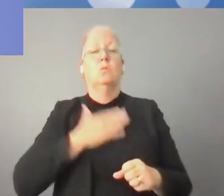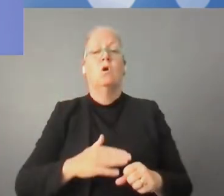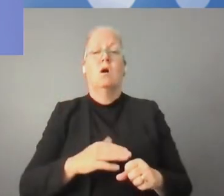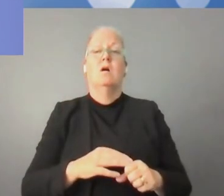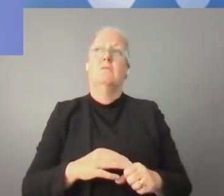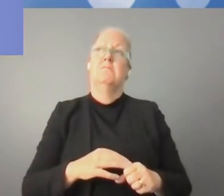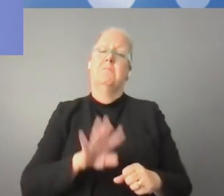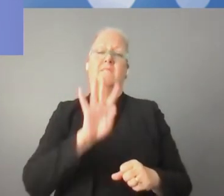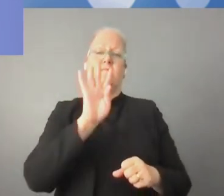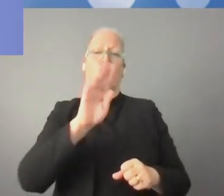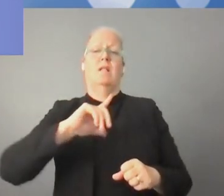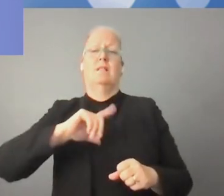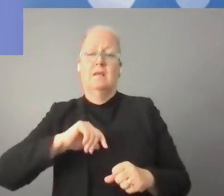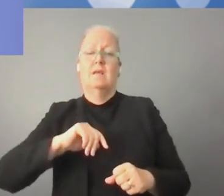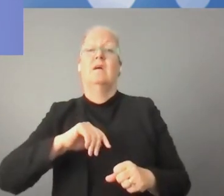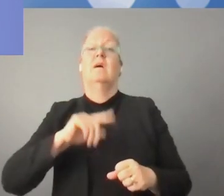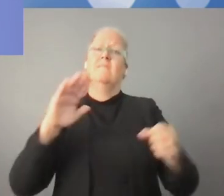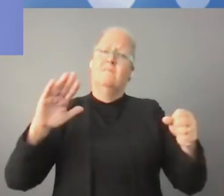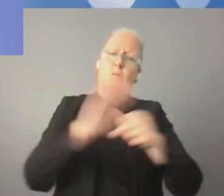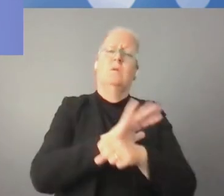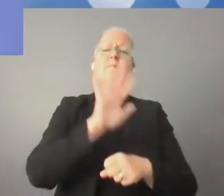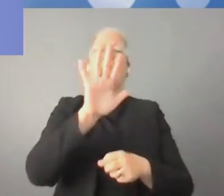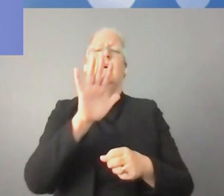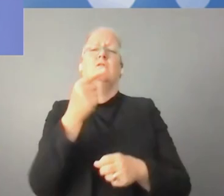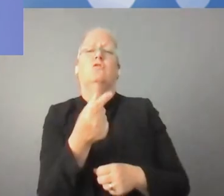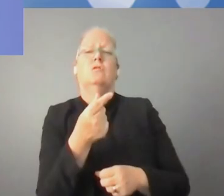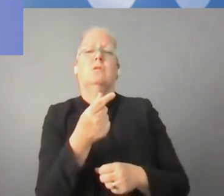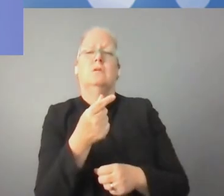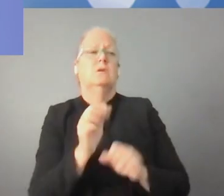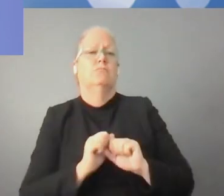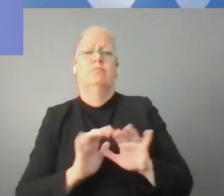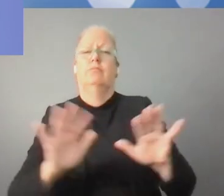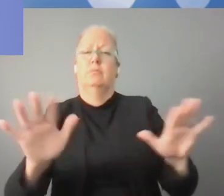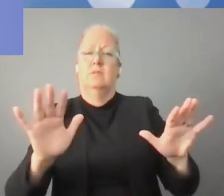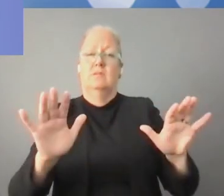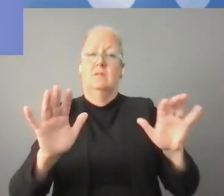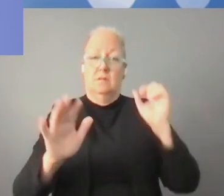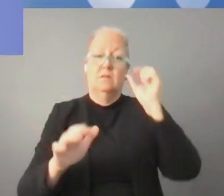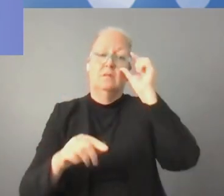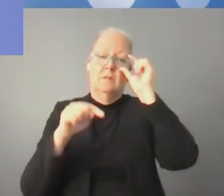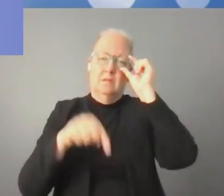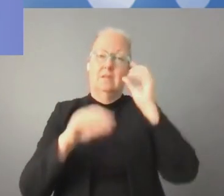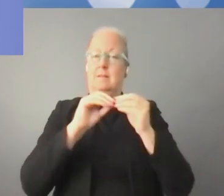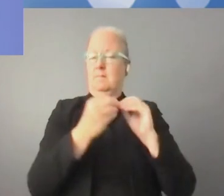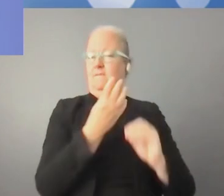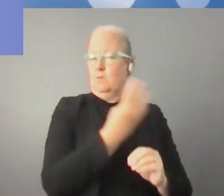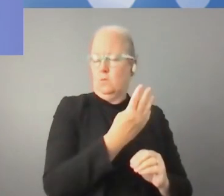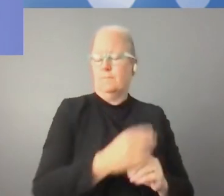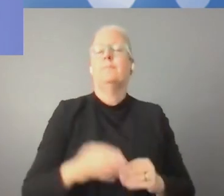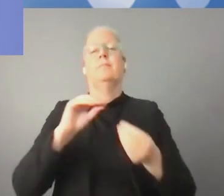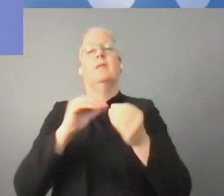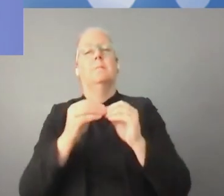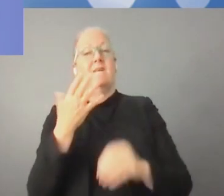خلال ست سنوات القادمة نريد أن نصل إلى مستوى أن